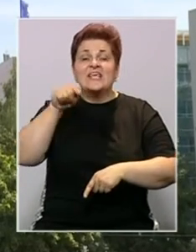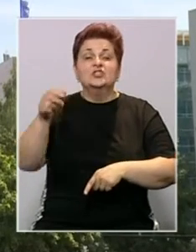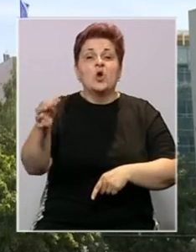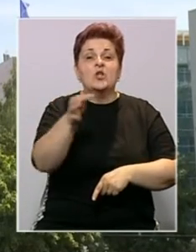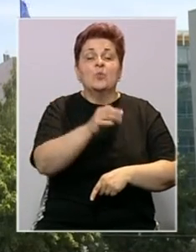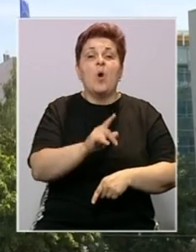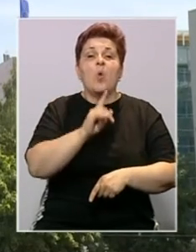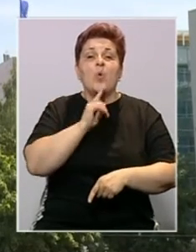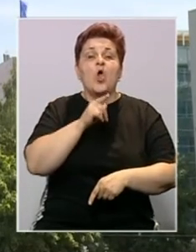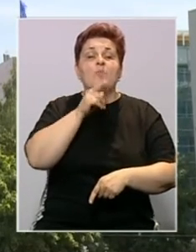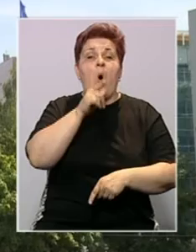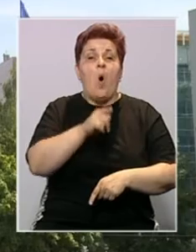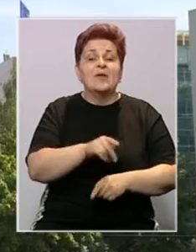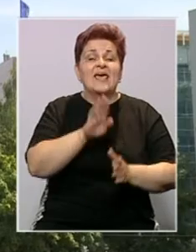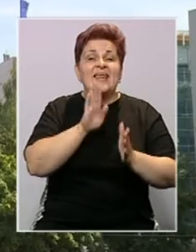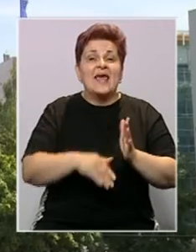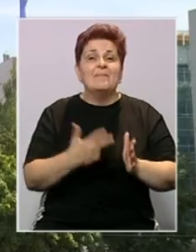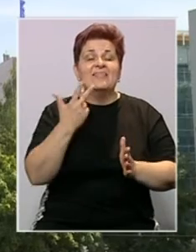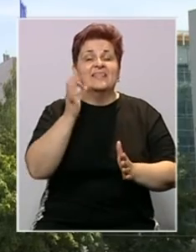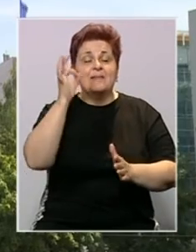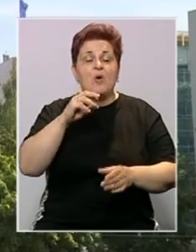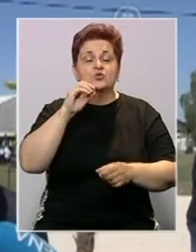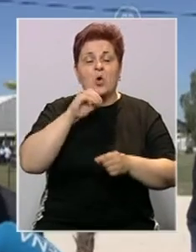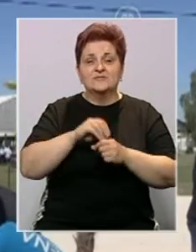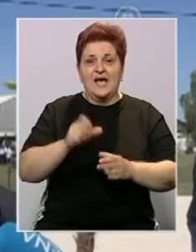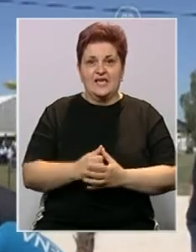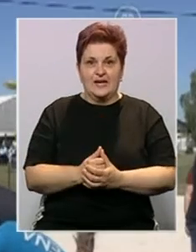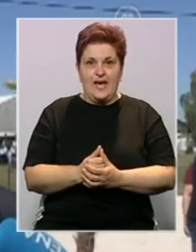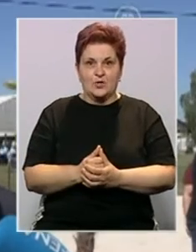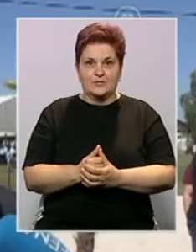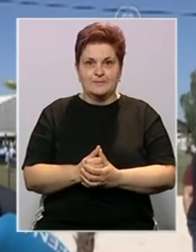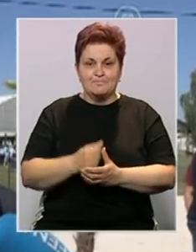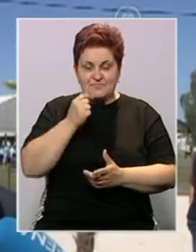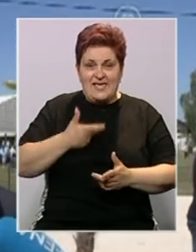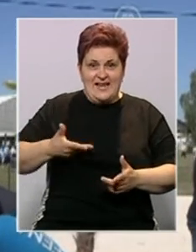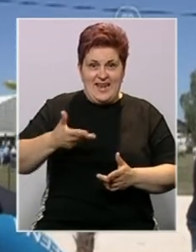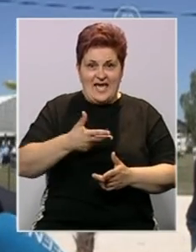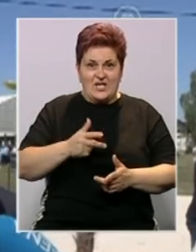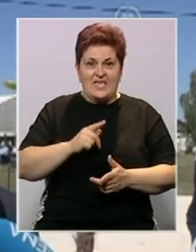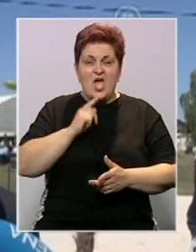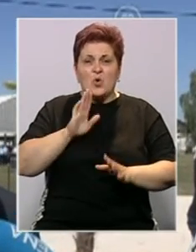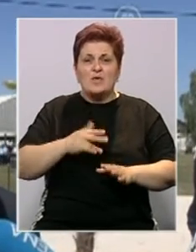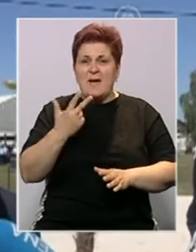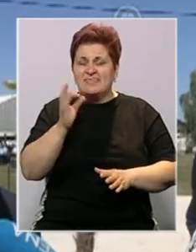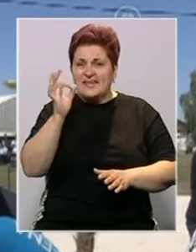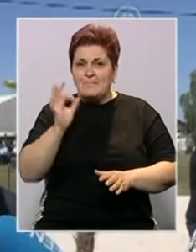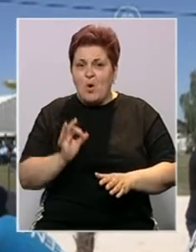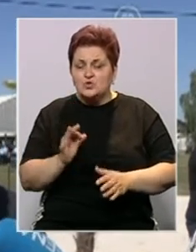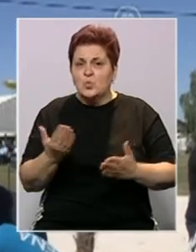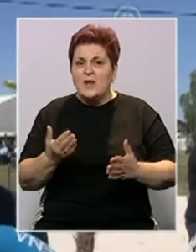kantona u kojima oni čine najmanje 3% stanovnika. Konstitutivni narod koji ima manje od 3%